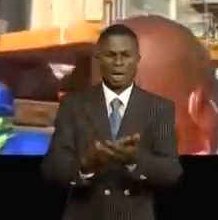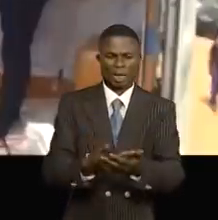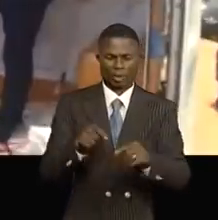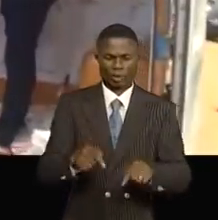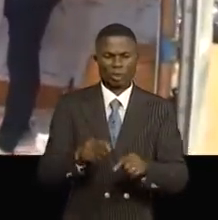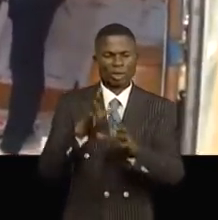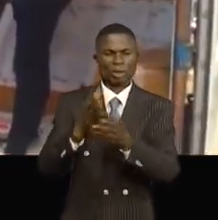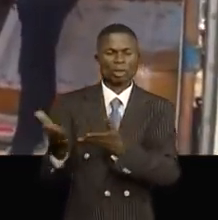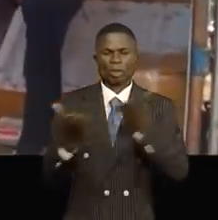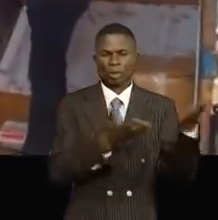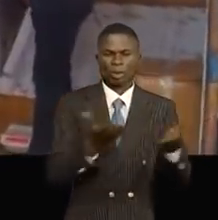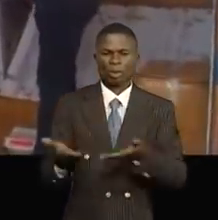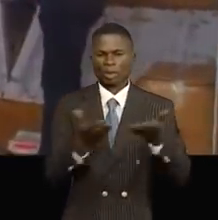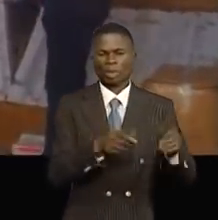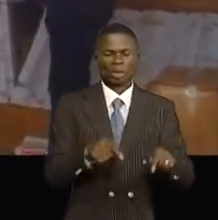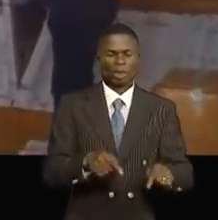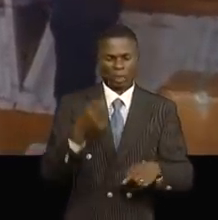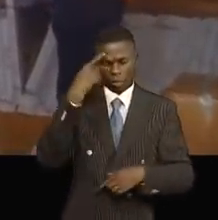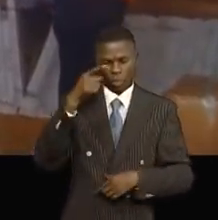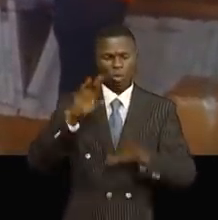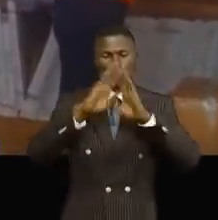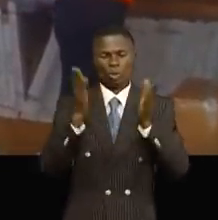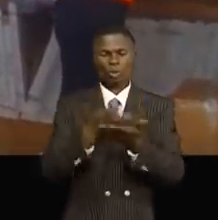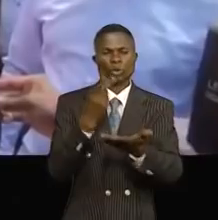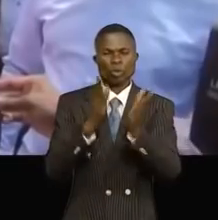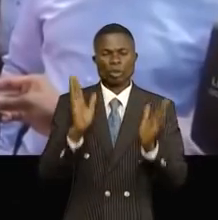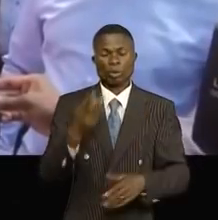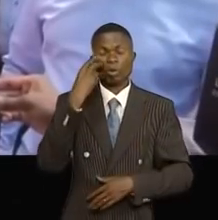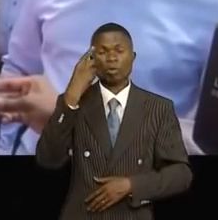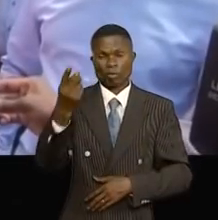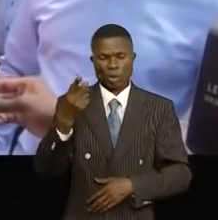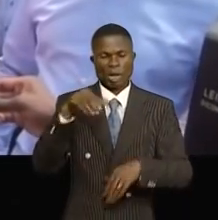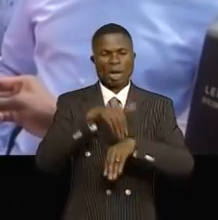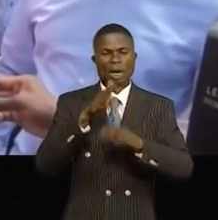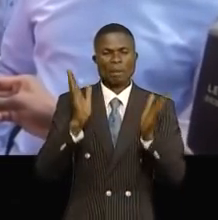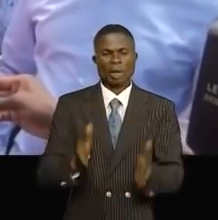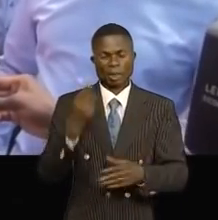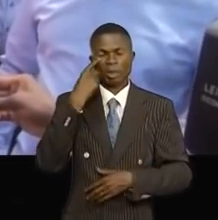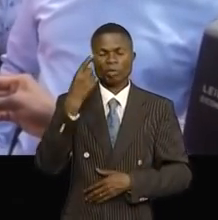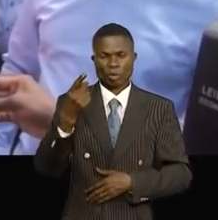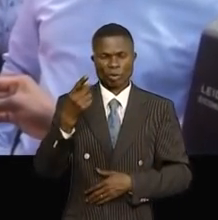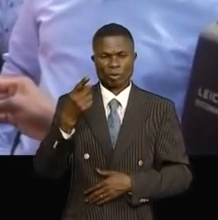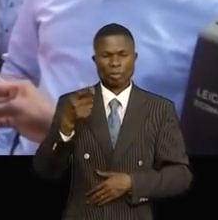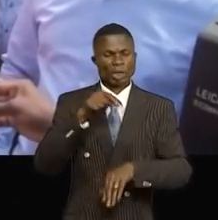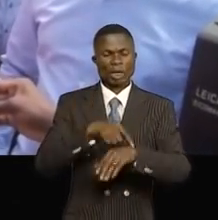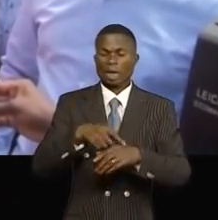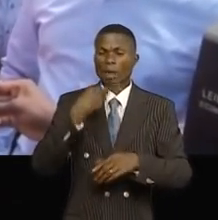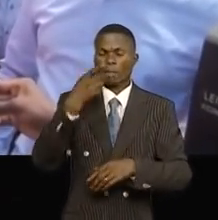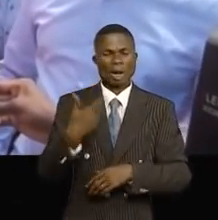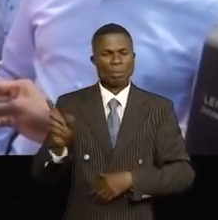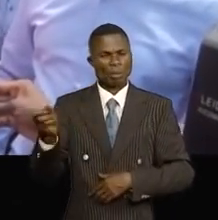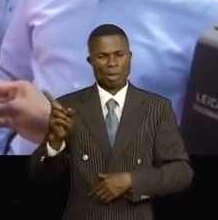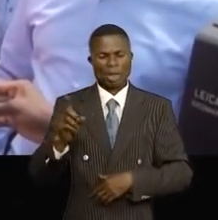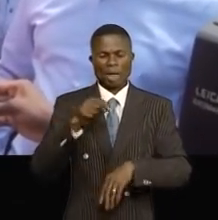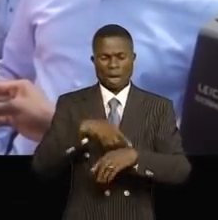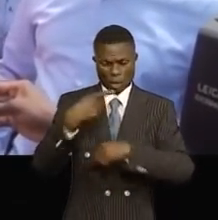d'être déchargé ici au stade Lumumba au vu aussi de tous les sportifs, de tous les matadiens. Je pense que l'air n'est plus au discours, mais l'air est